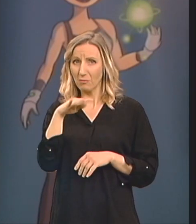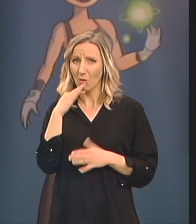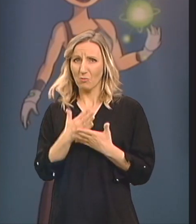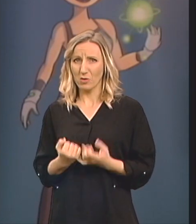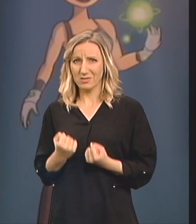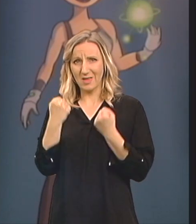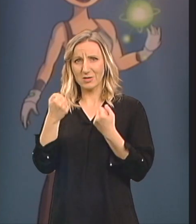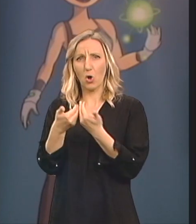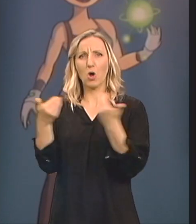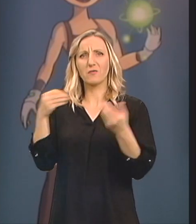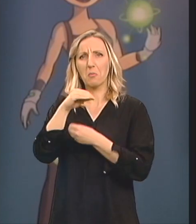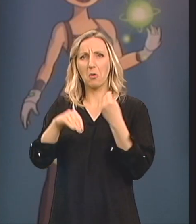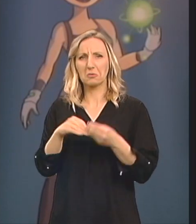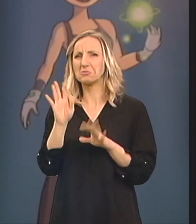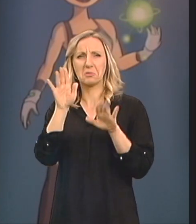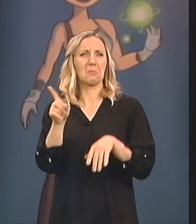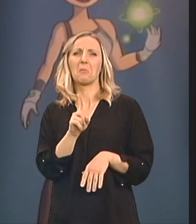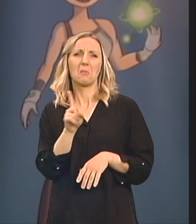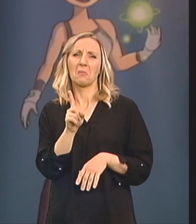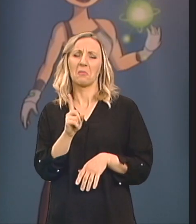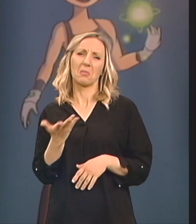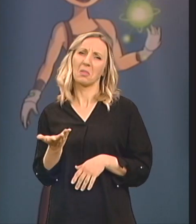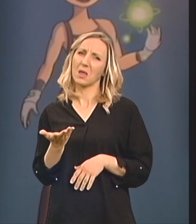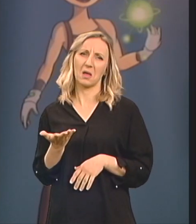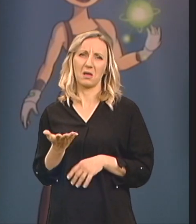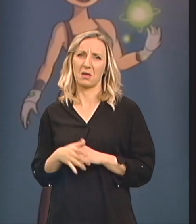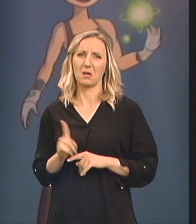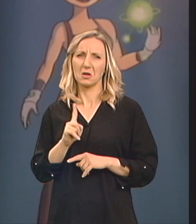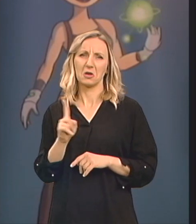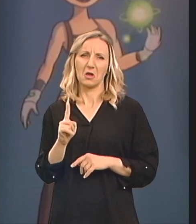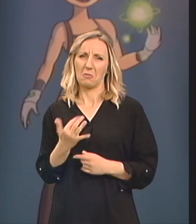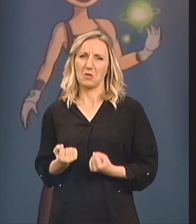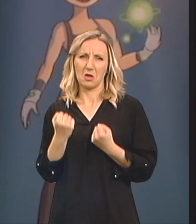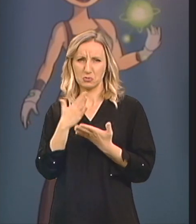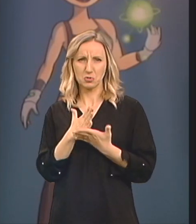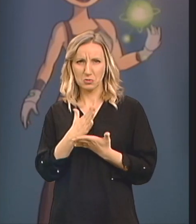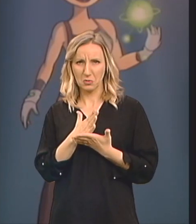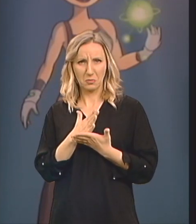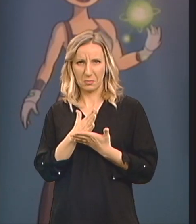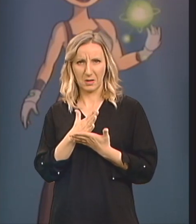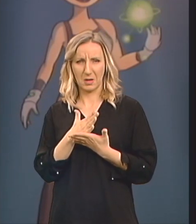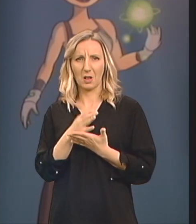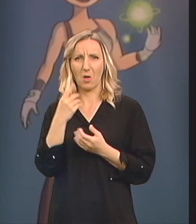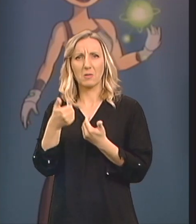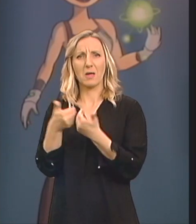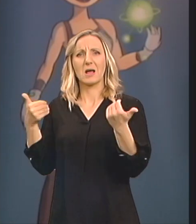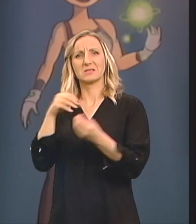Teško? Pa ne Ne Generalno mi nije teško pao Ta